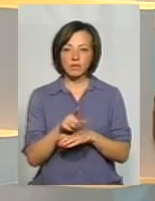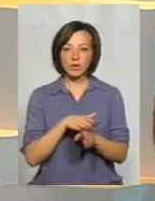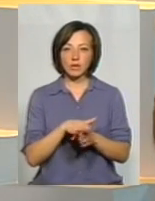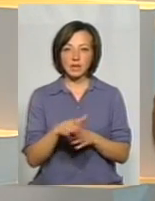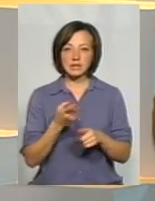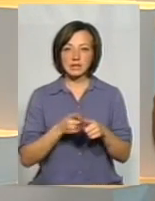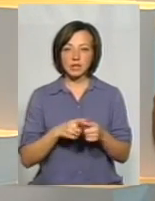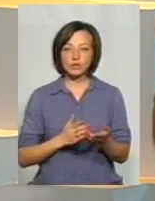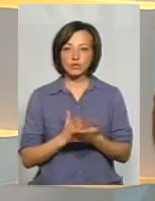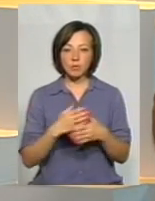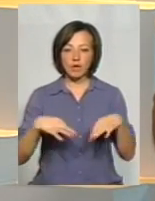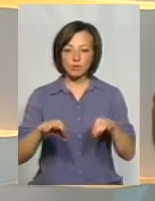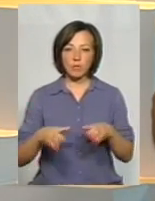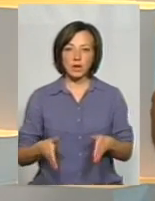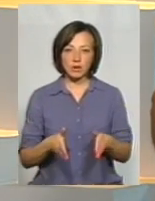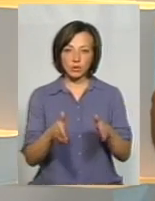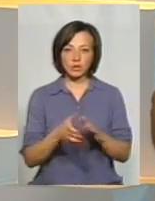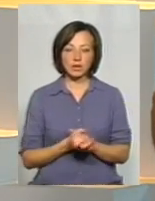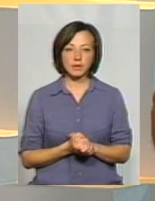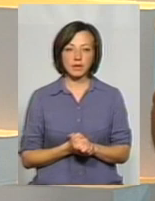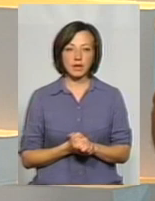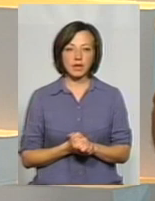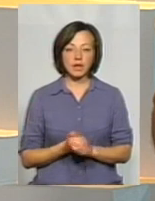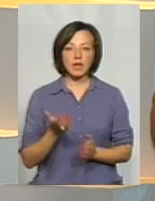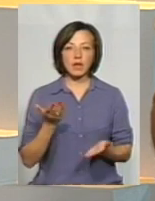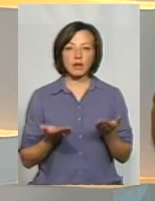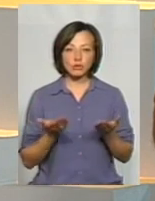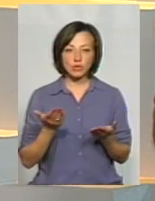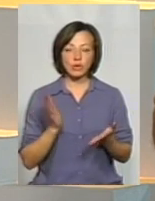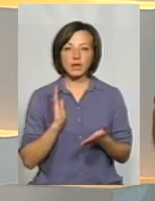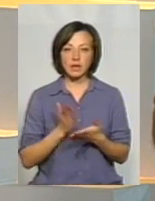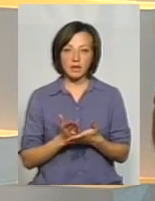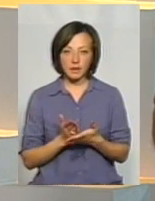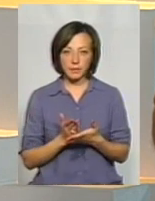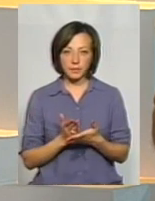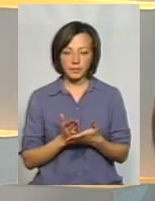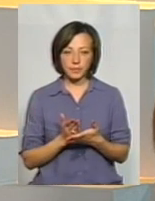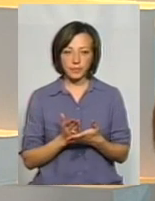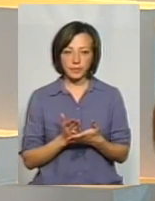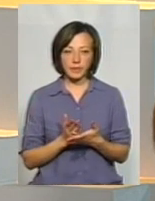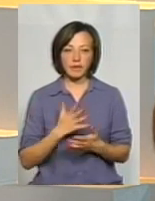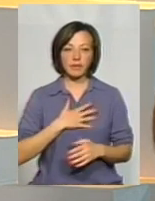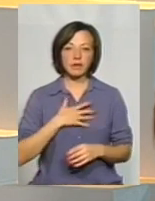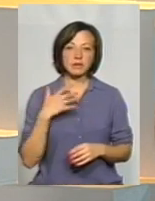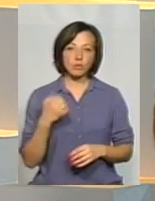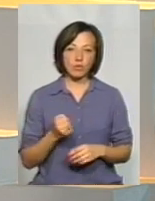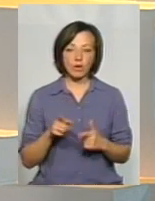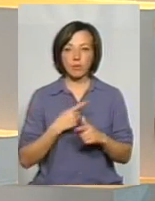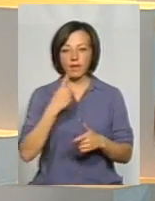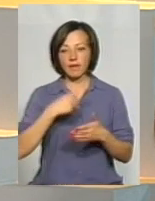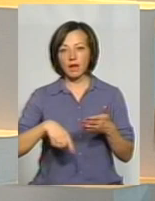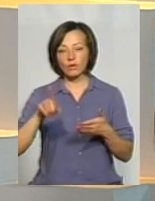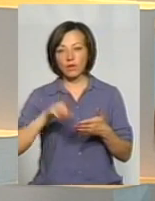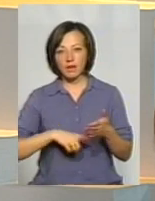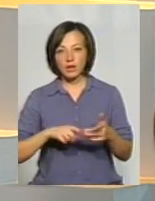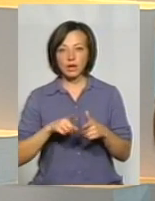таки є служба у мільних доріг. Тому, якщо є незадоволення, чи недовіра, чи